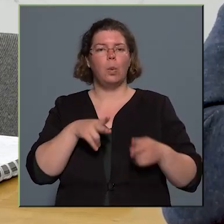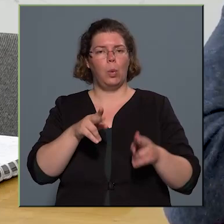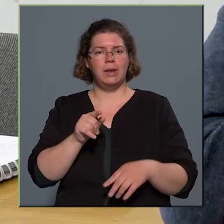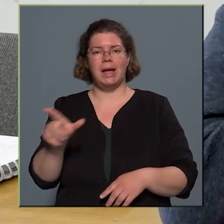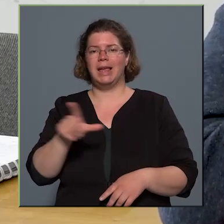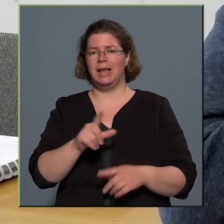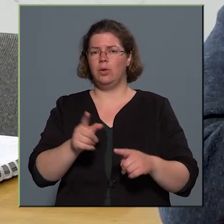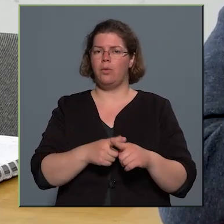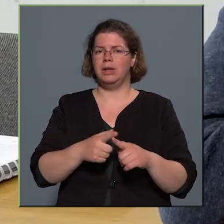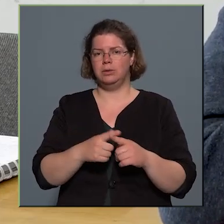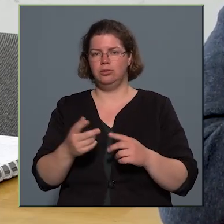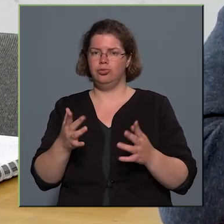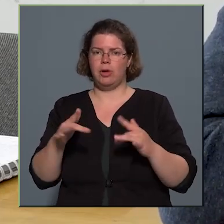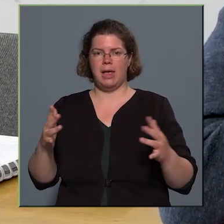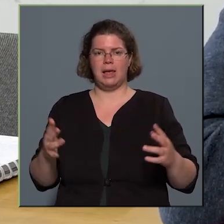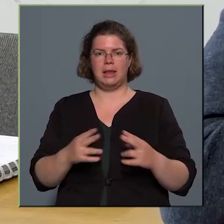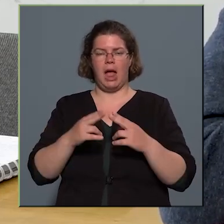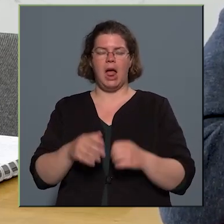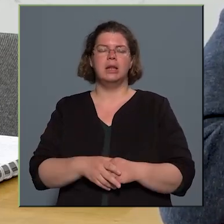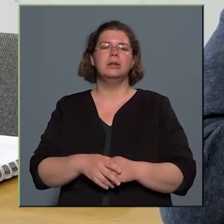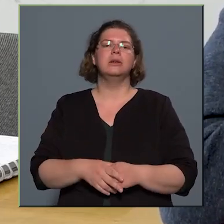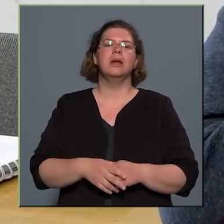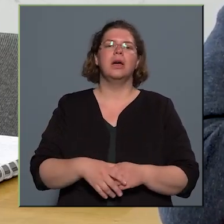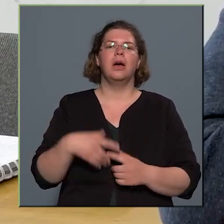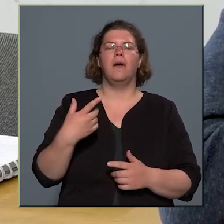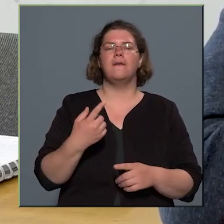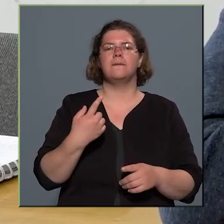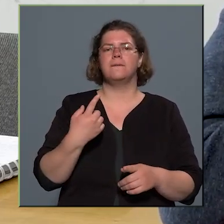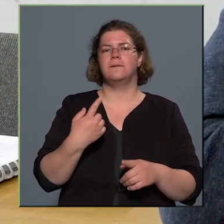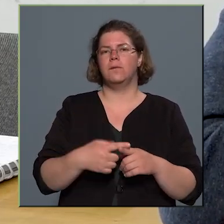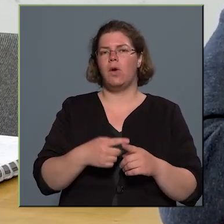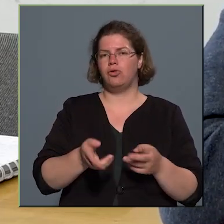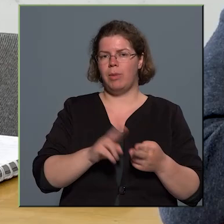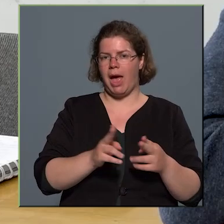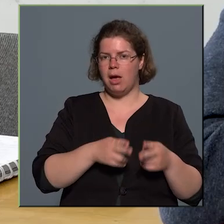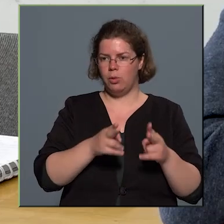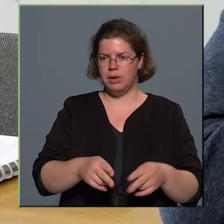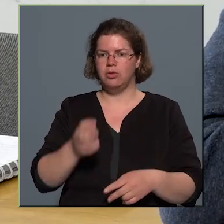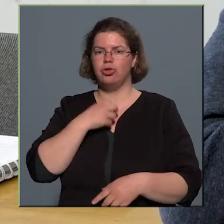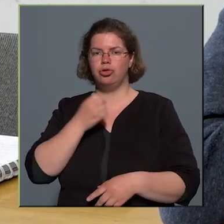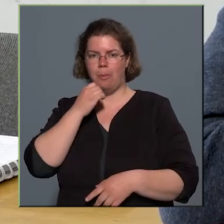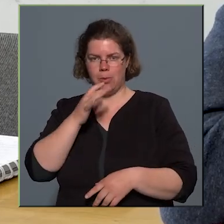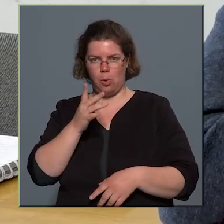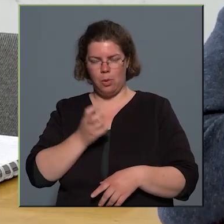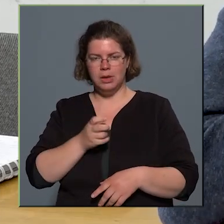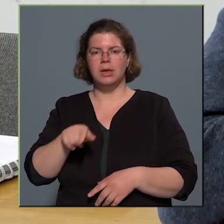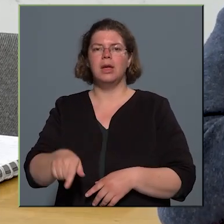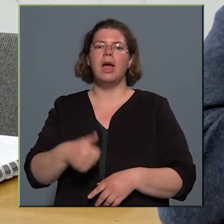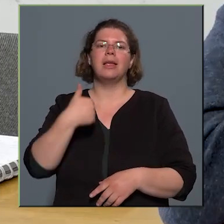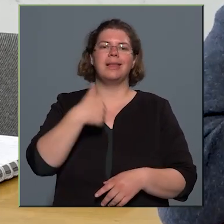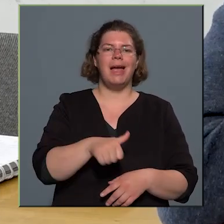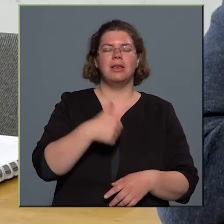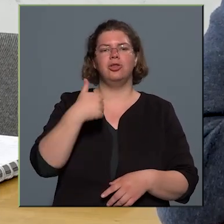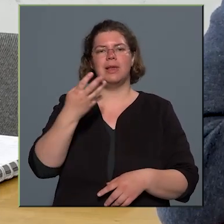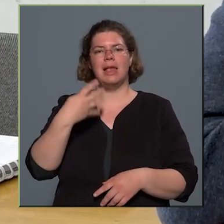helyzettet találkozik, tehát magával a Vaspályi út, a Gyömrői úton való átvezetéssel, illetve a Százas és a 142